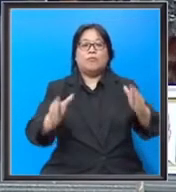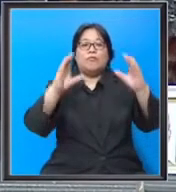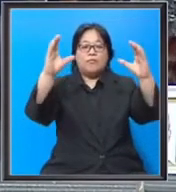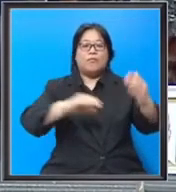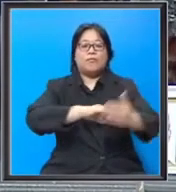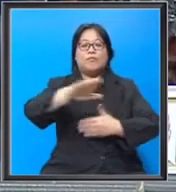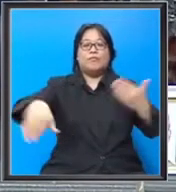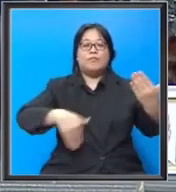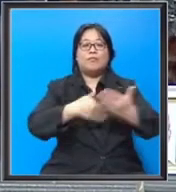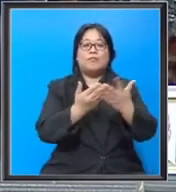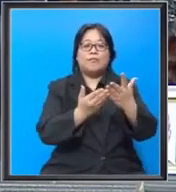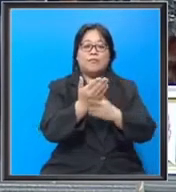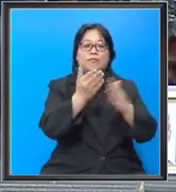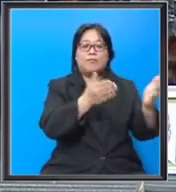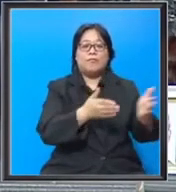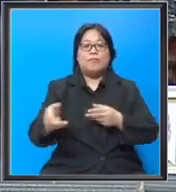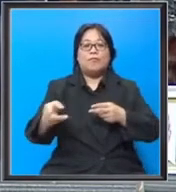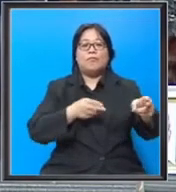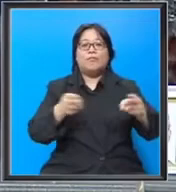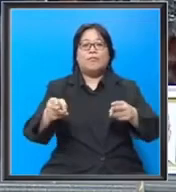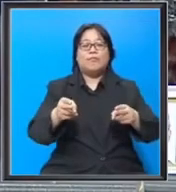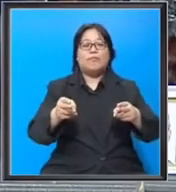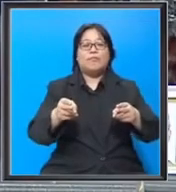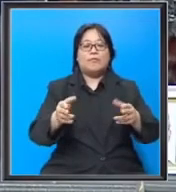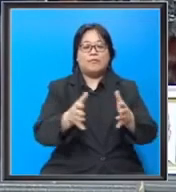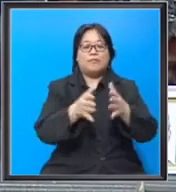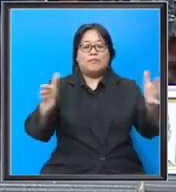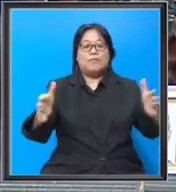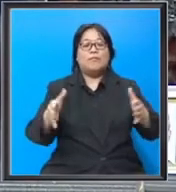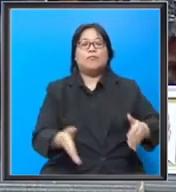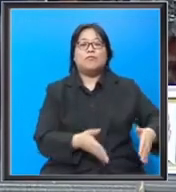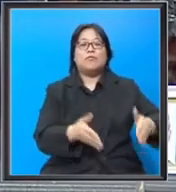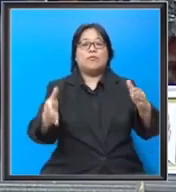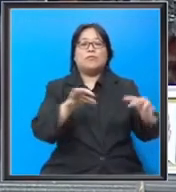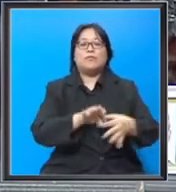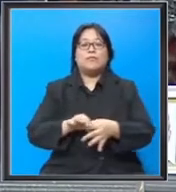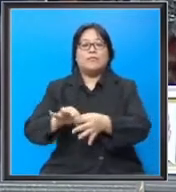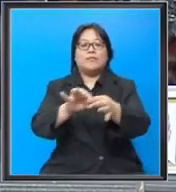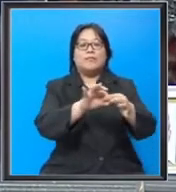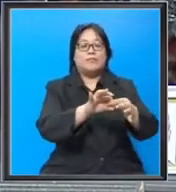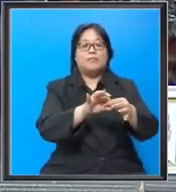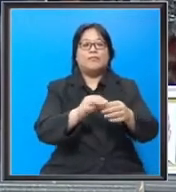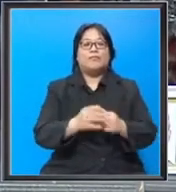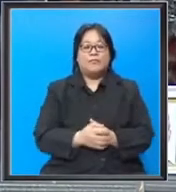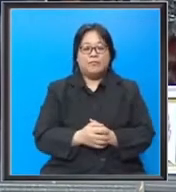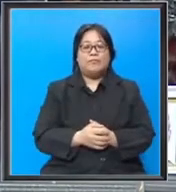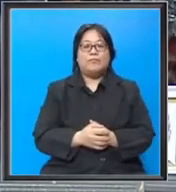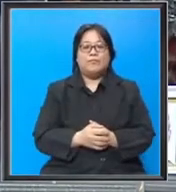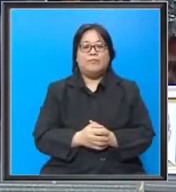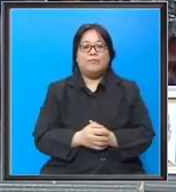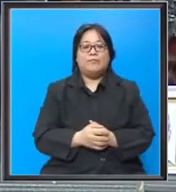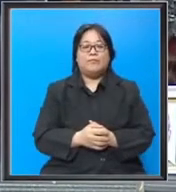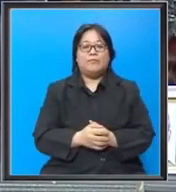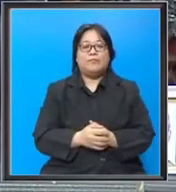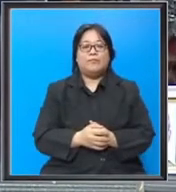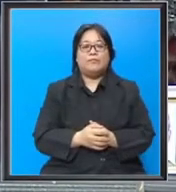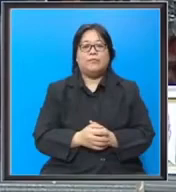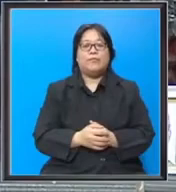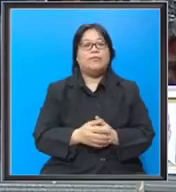menyeluruh melalui Plan Pengurusan Lembangan Sungai Bersepadu, IRBM, dengan izin Integrated River Basin Management.